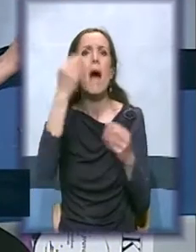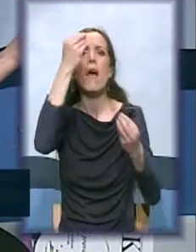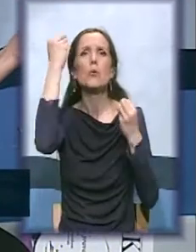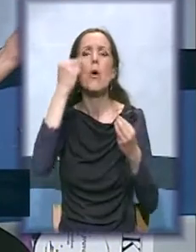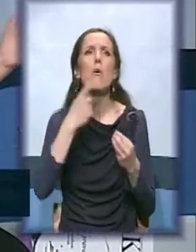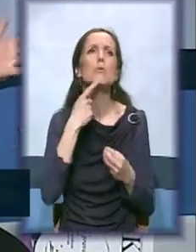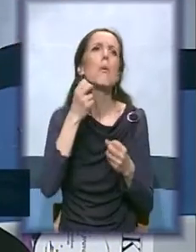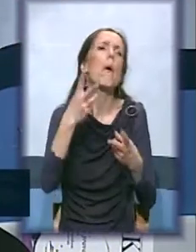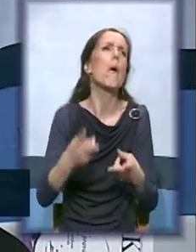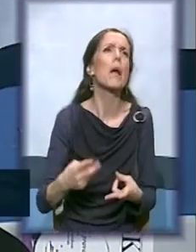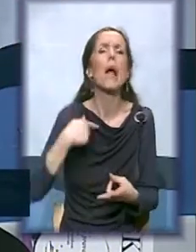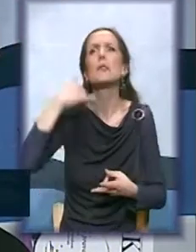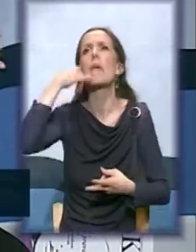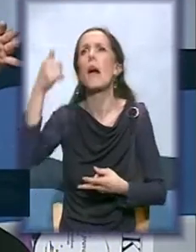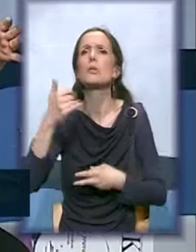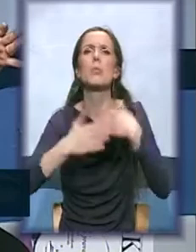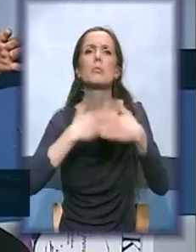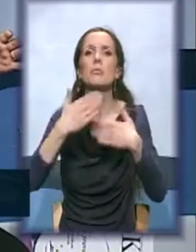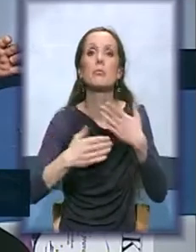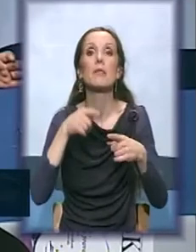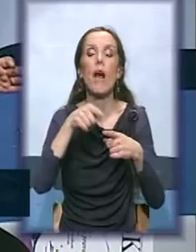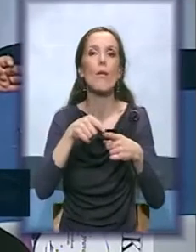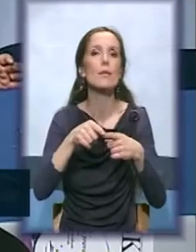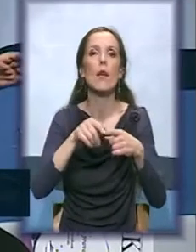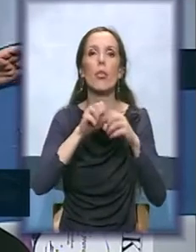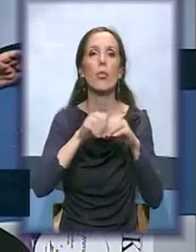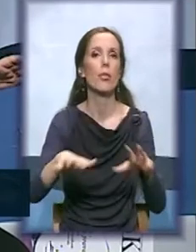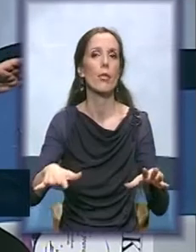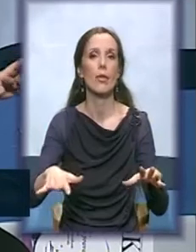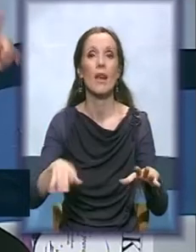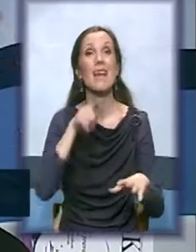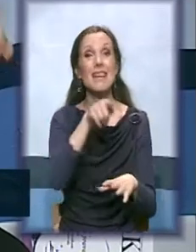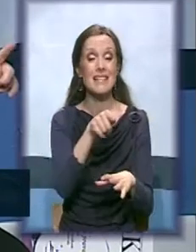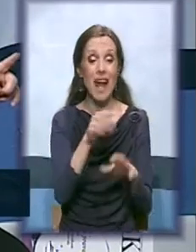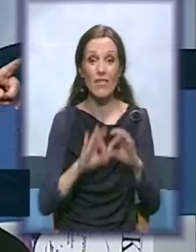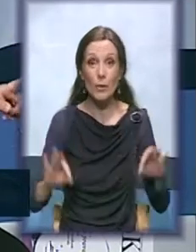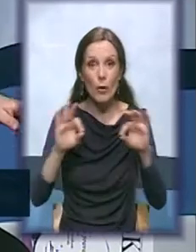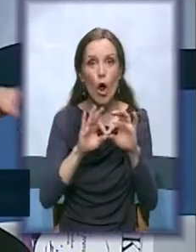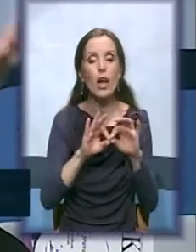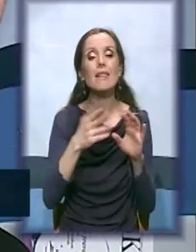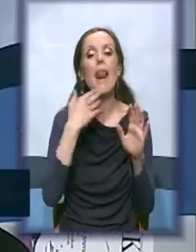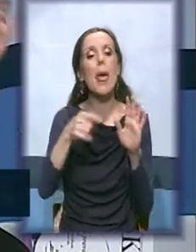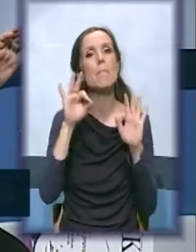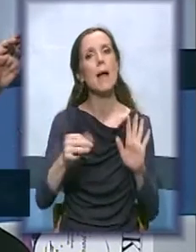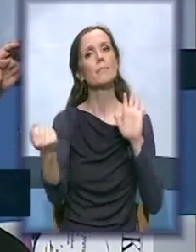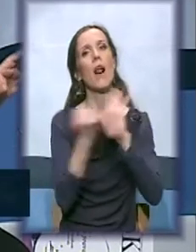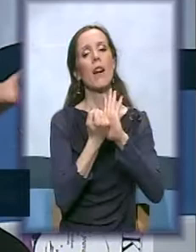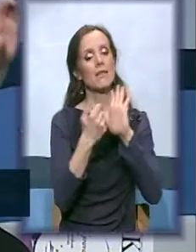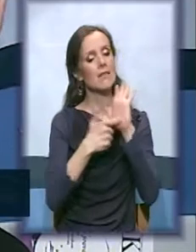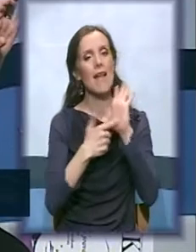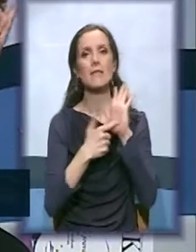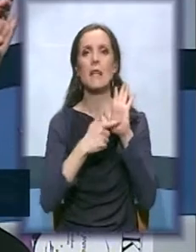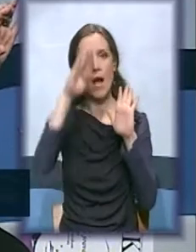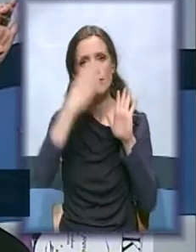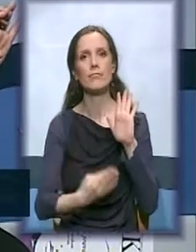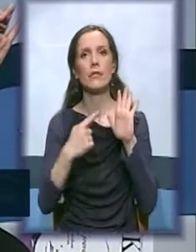zvajat ćemo, pa vidjet ćemo. I tako se rasipaju te priče. Iz takvih izvora, iz takvih projekata koji nisu licencirani, koji nisu akreditovani,